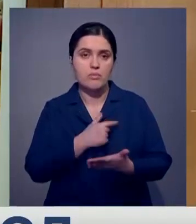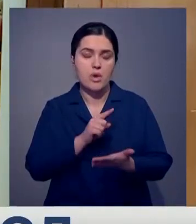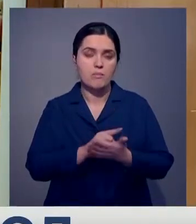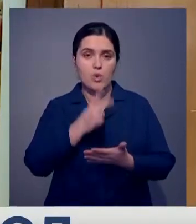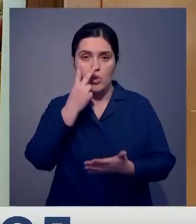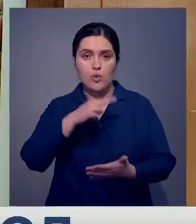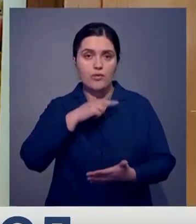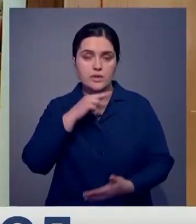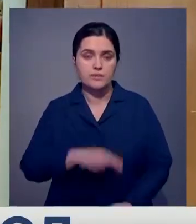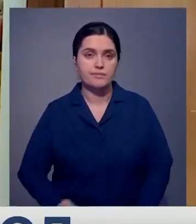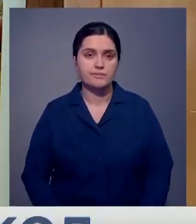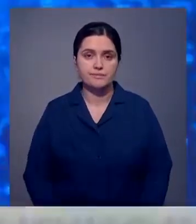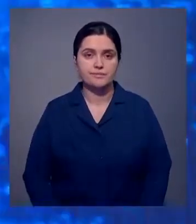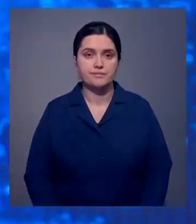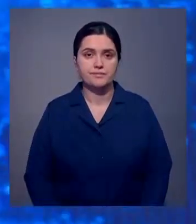увидим.